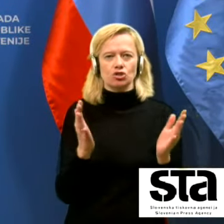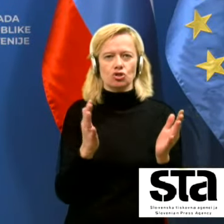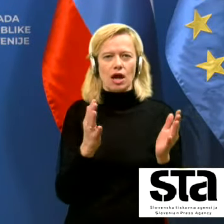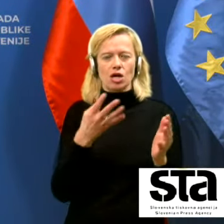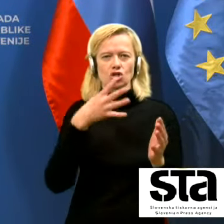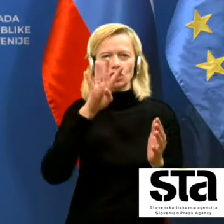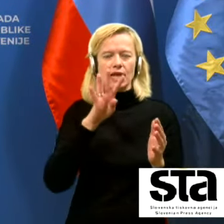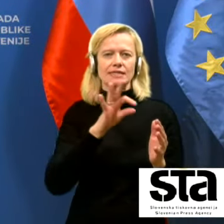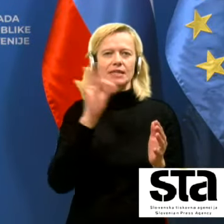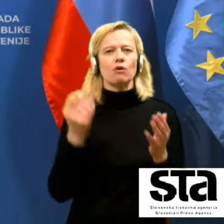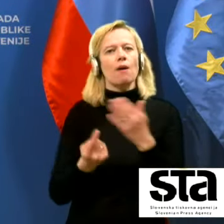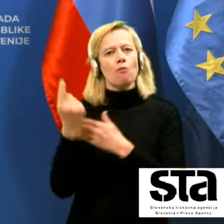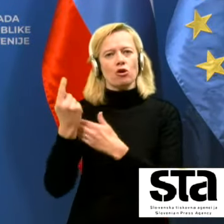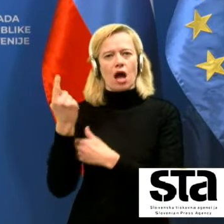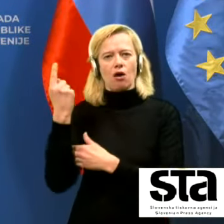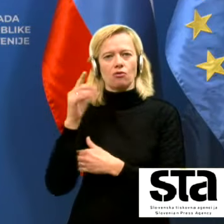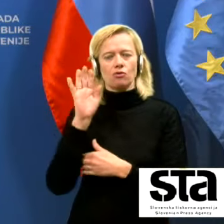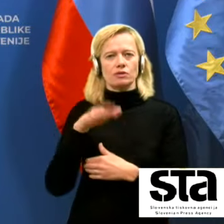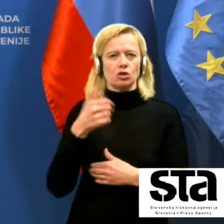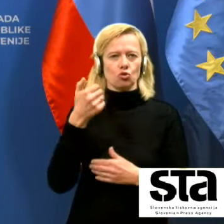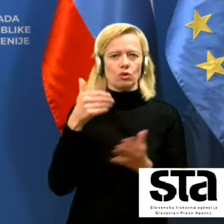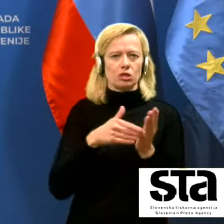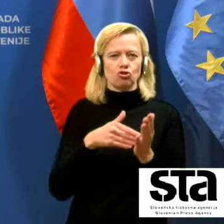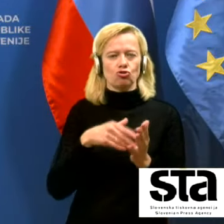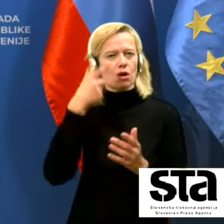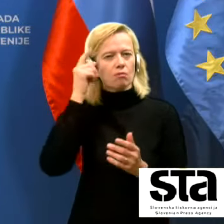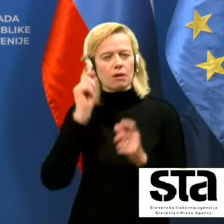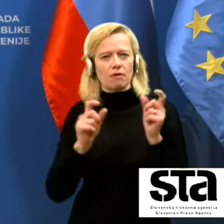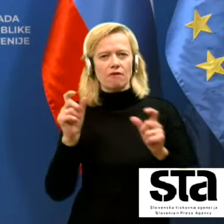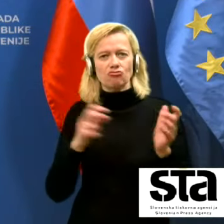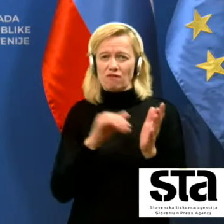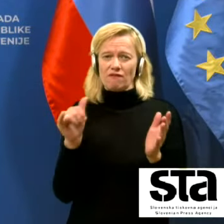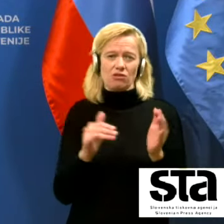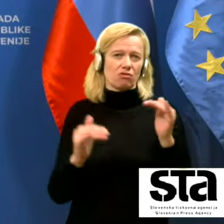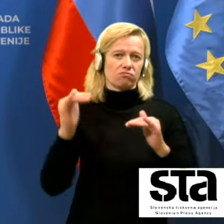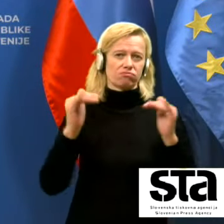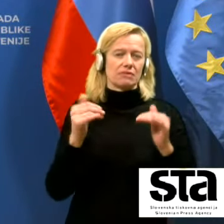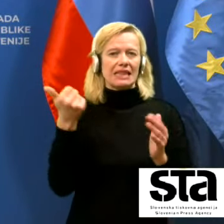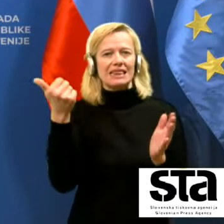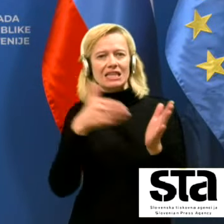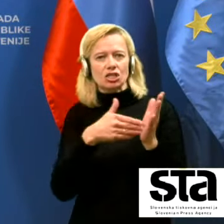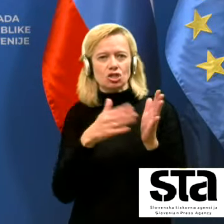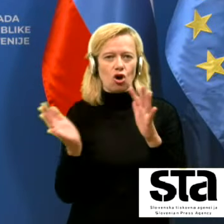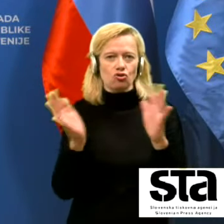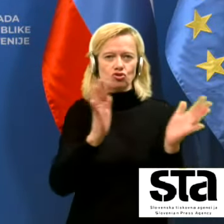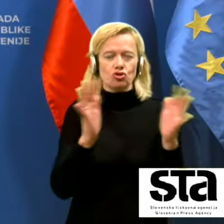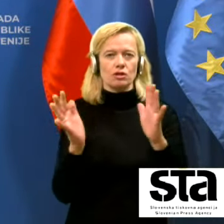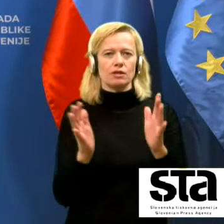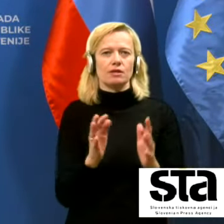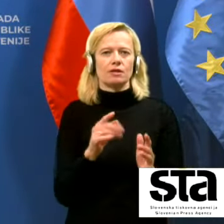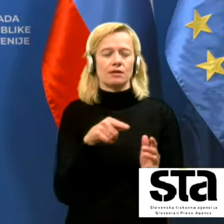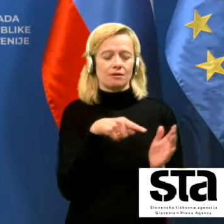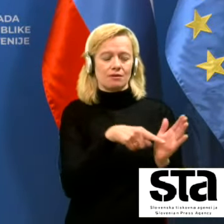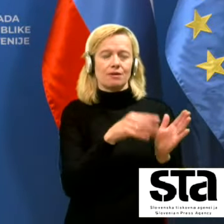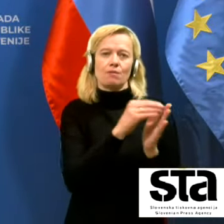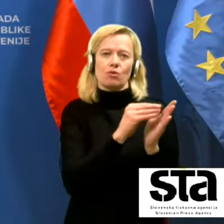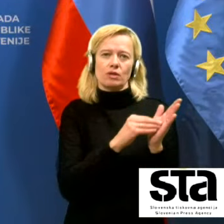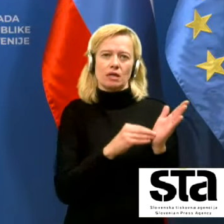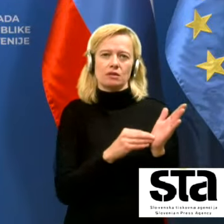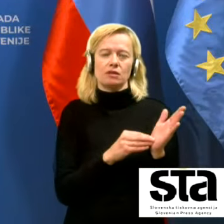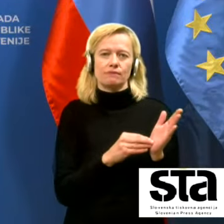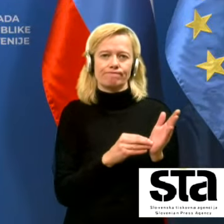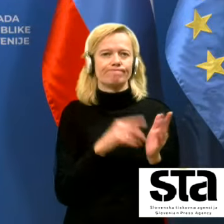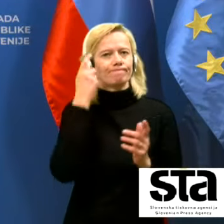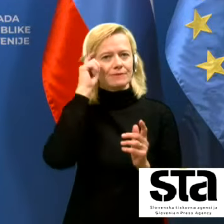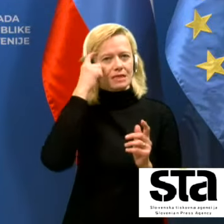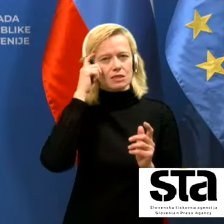dnevna na 100 tisoč prebivalcev, še vedno giblje blizu tisoč. So ti podatki, sveda, zaskrbljajoči,